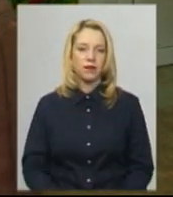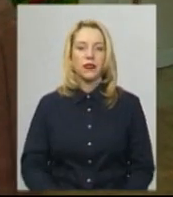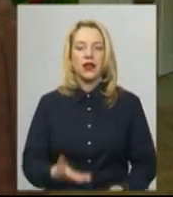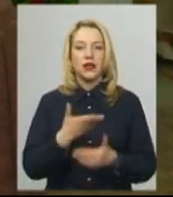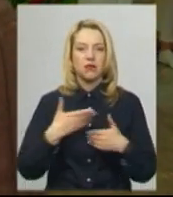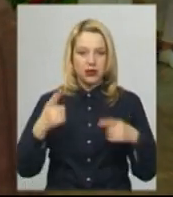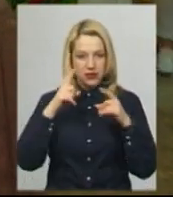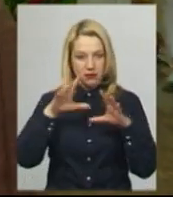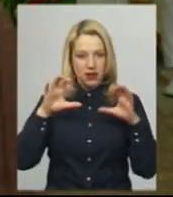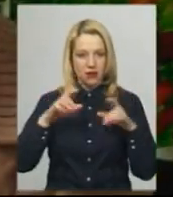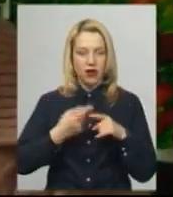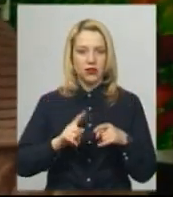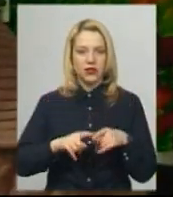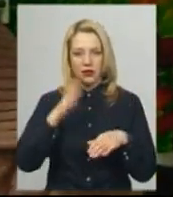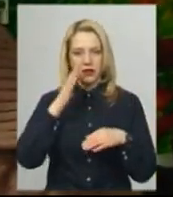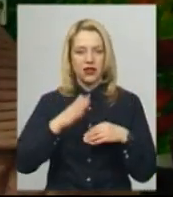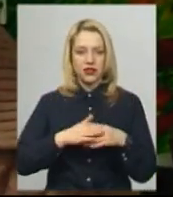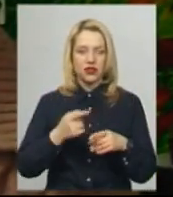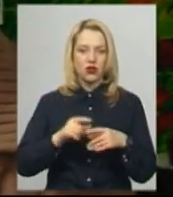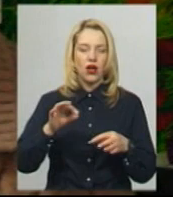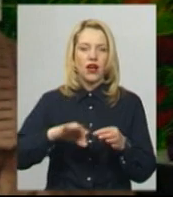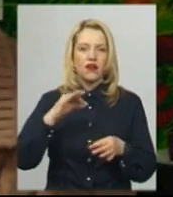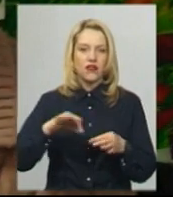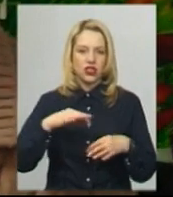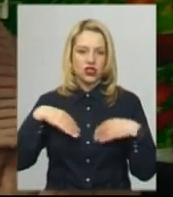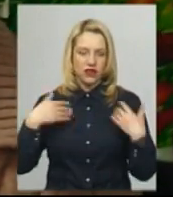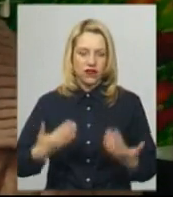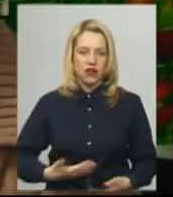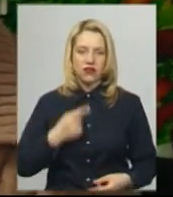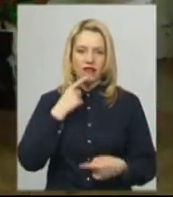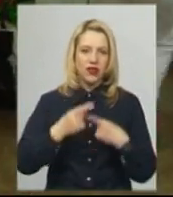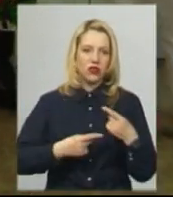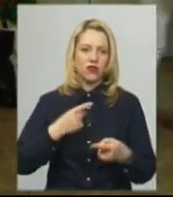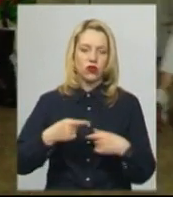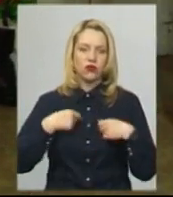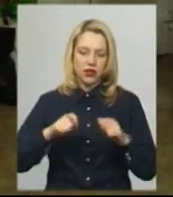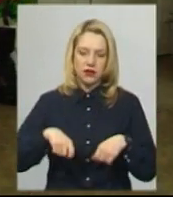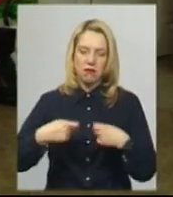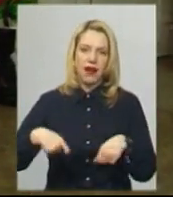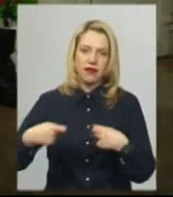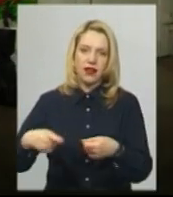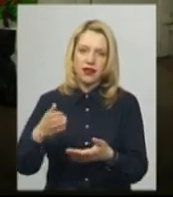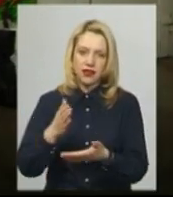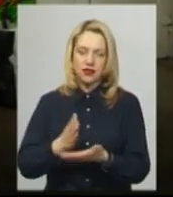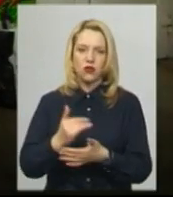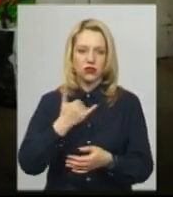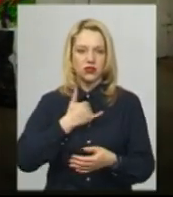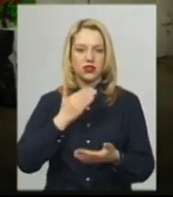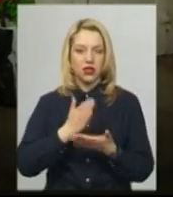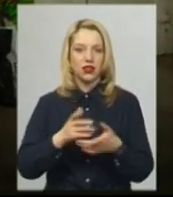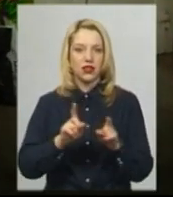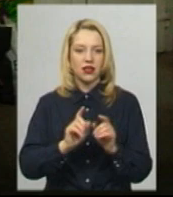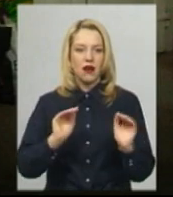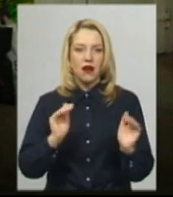сприймаємо це дуже близько, вишиванку з роду в рід у нас передається. У нас є маленькі такі теж